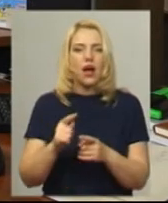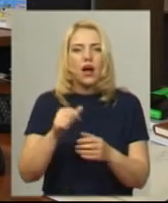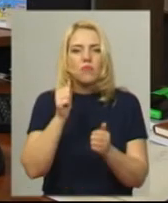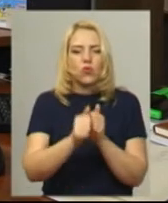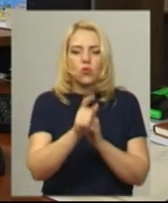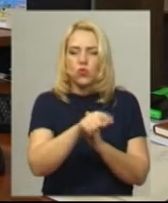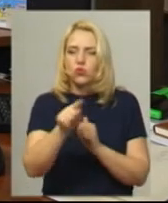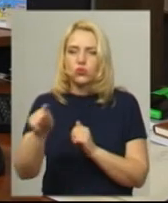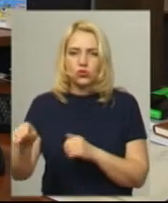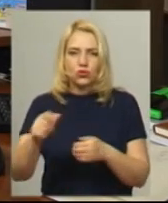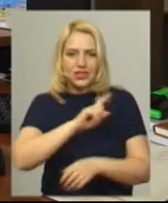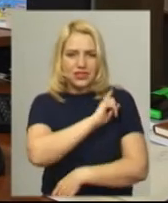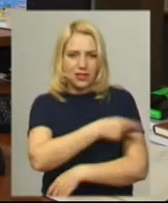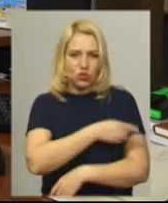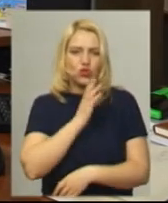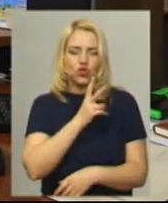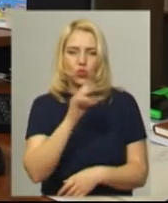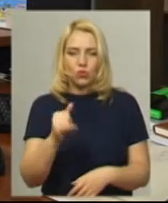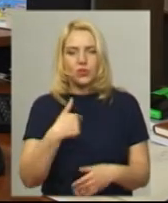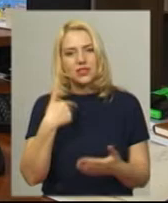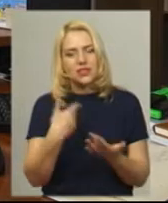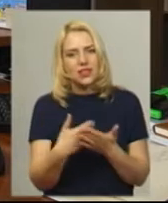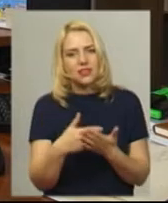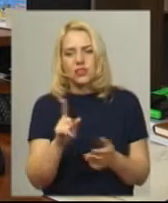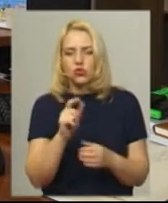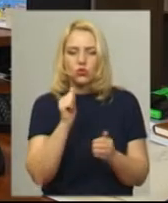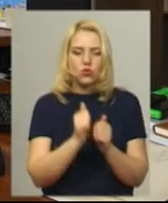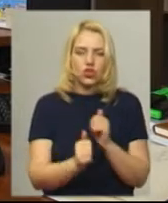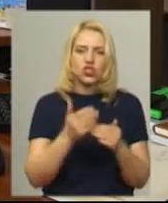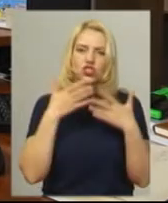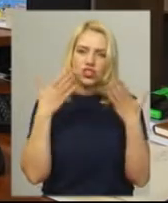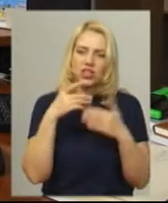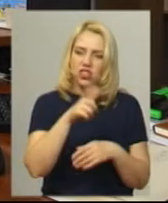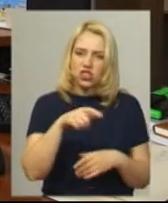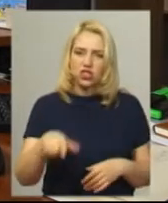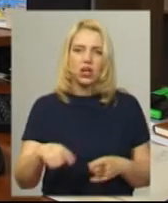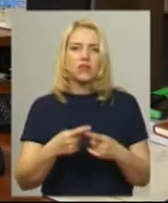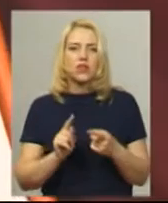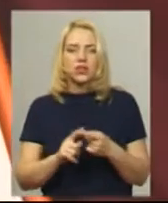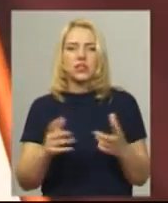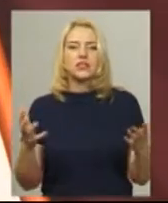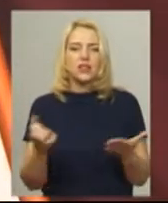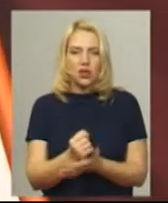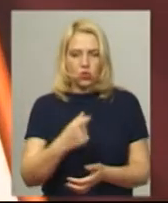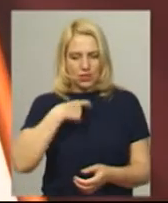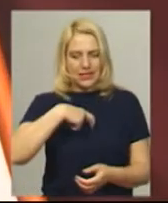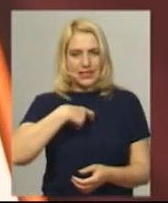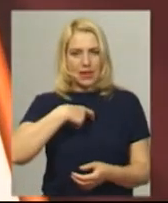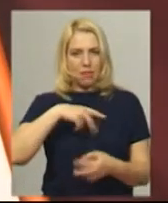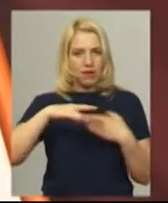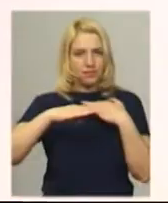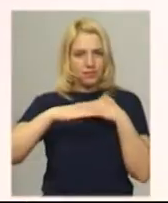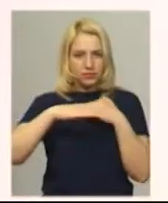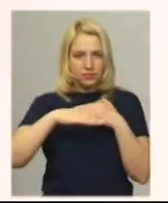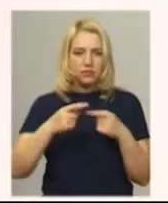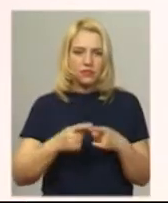Мені здається, що читачі і читачки знайдуть там дуже багато себе. Ольга Селіпа додає, її